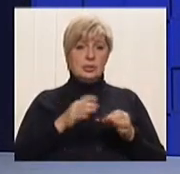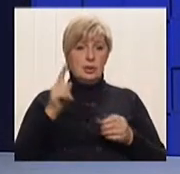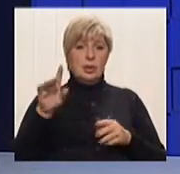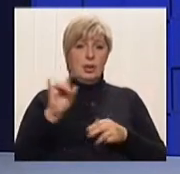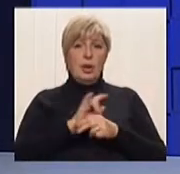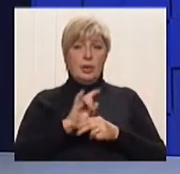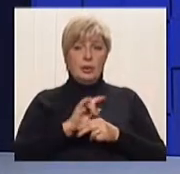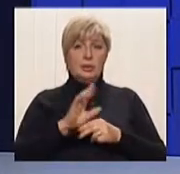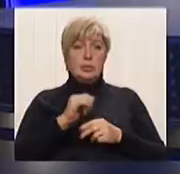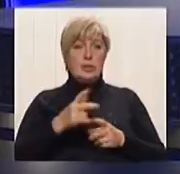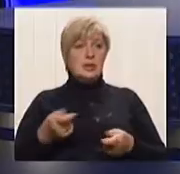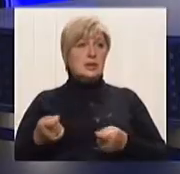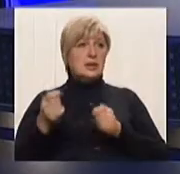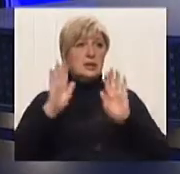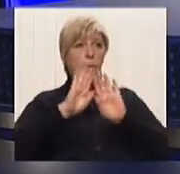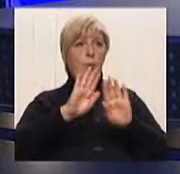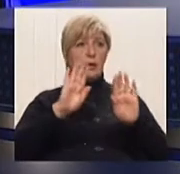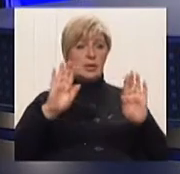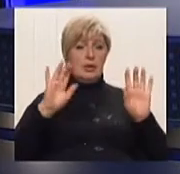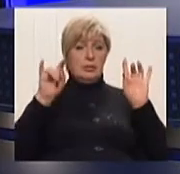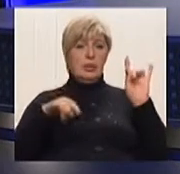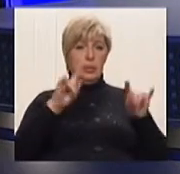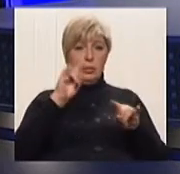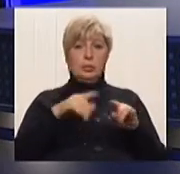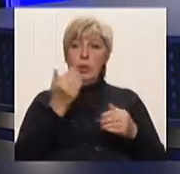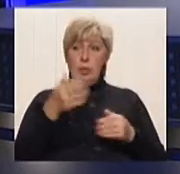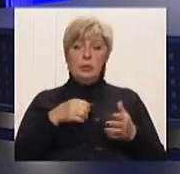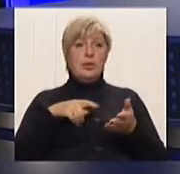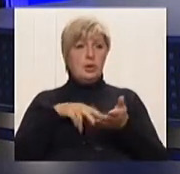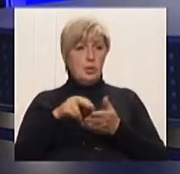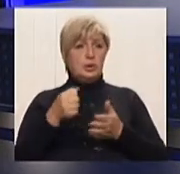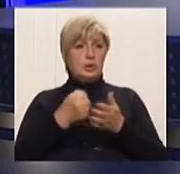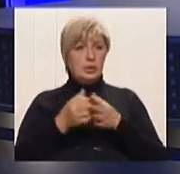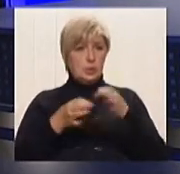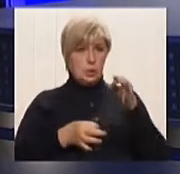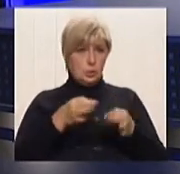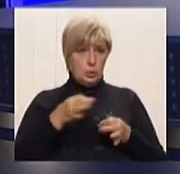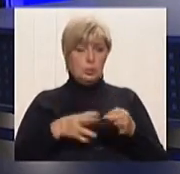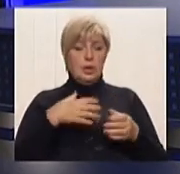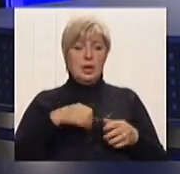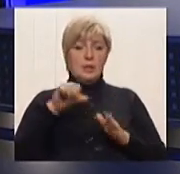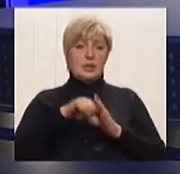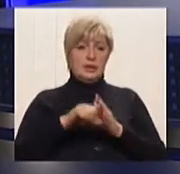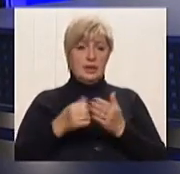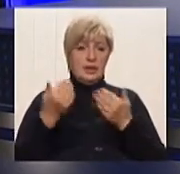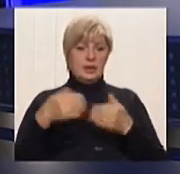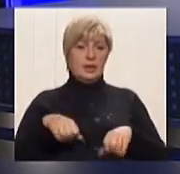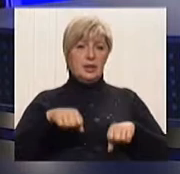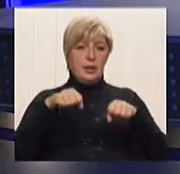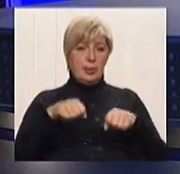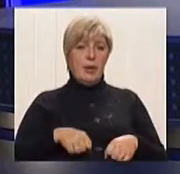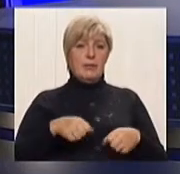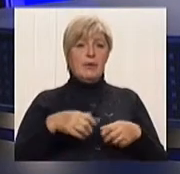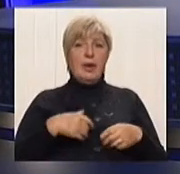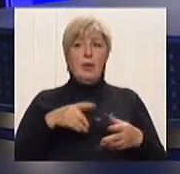окон. Ну, тобто, ви і до суду ходите з людьми, якщо вони цього потребують. І представляють їхні права там. Ми ходимо